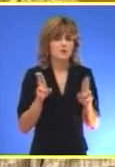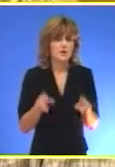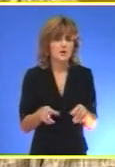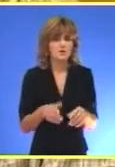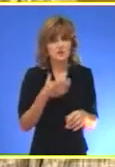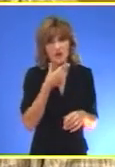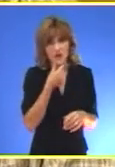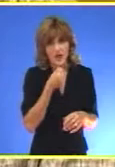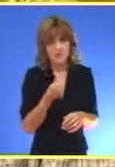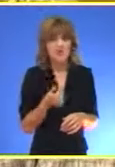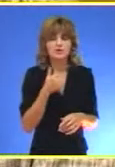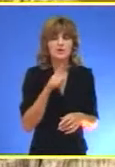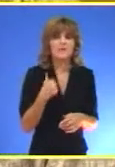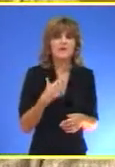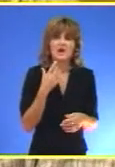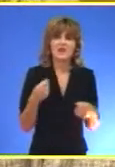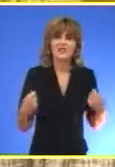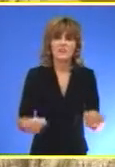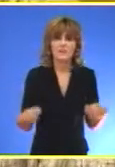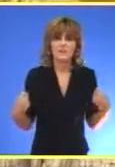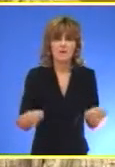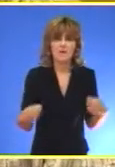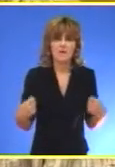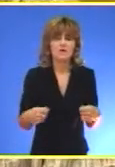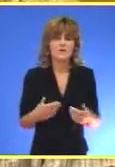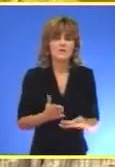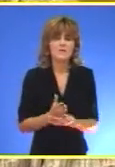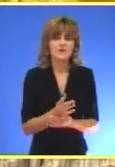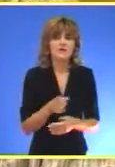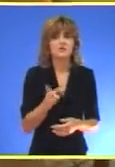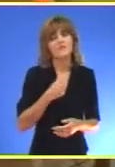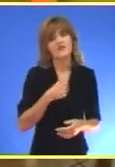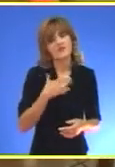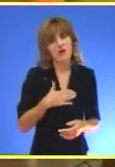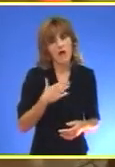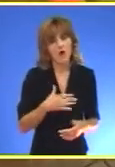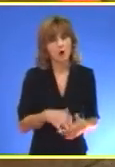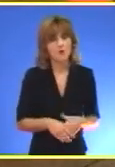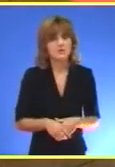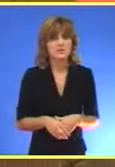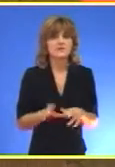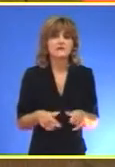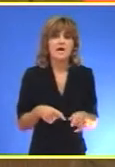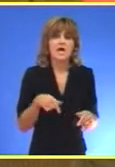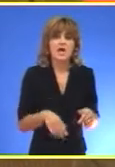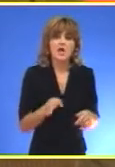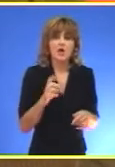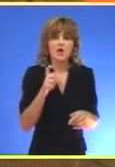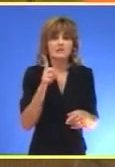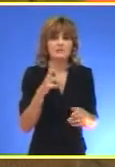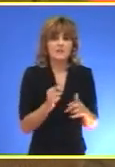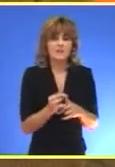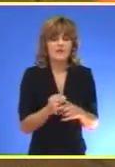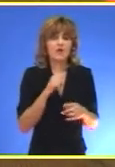lepo i što bi se reklo demokratski upriličiti što mi je izuzetno drago Za Josipa Skenderovića